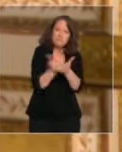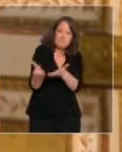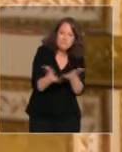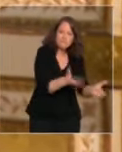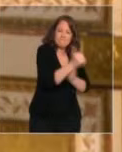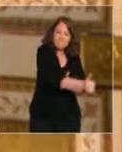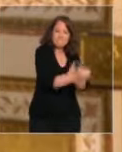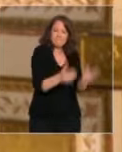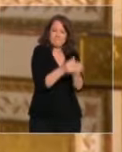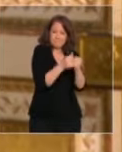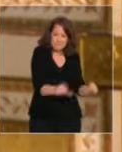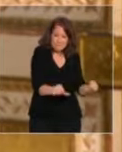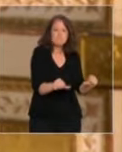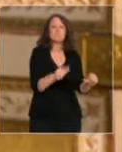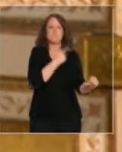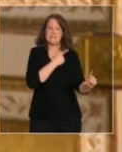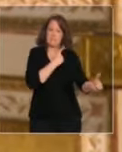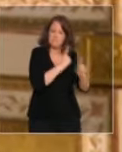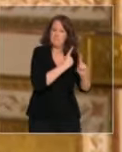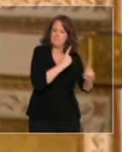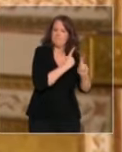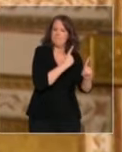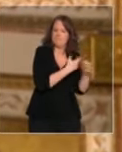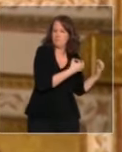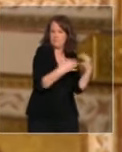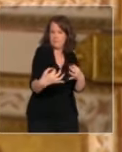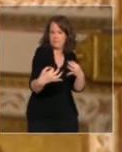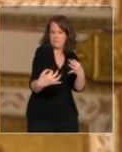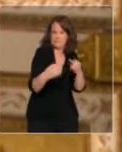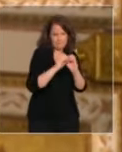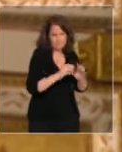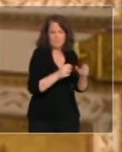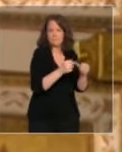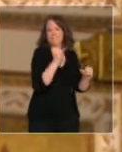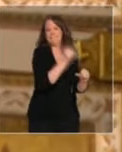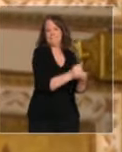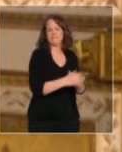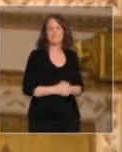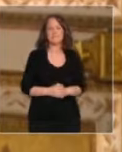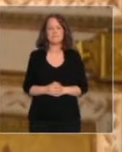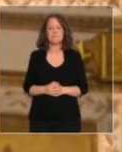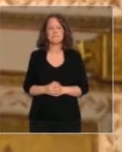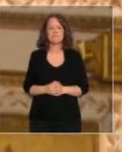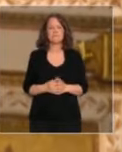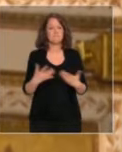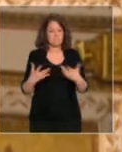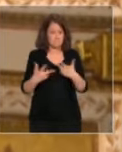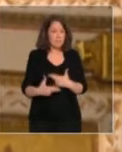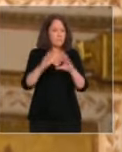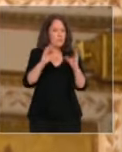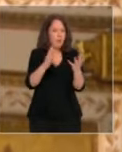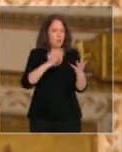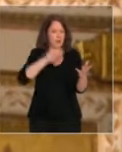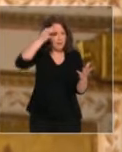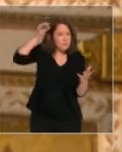par un médecin. Pour accompagner cette phase, plusieurs innovations font l'objet de travaux avec certains